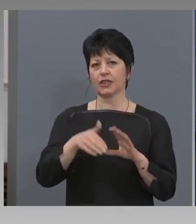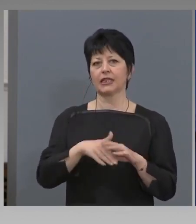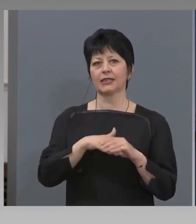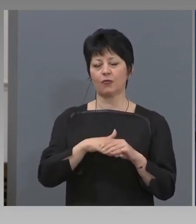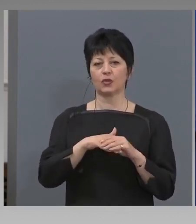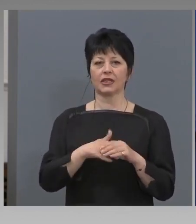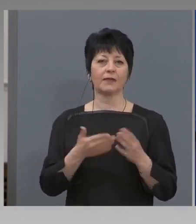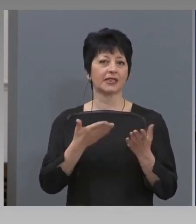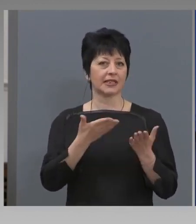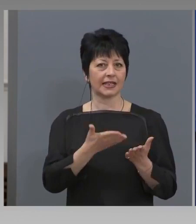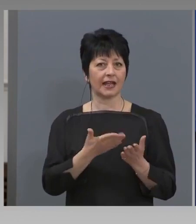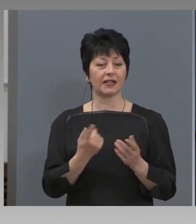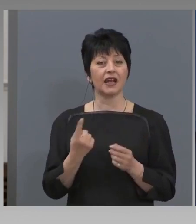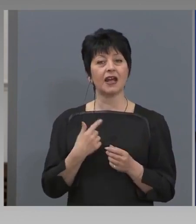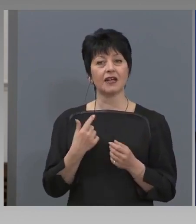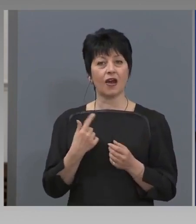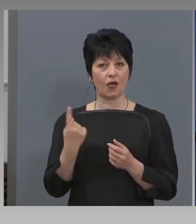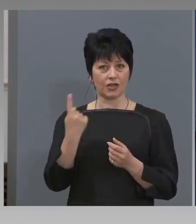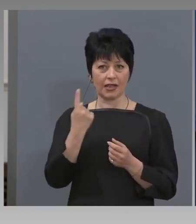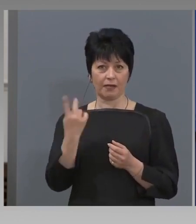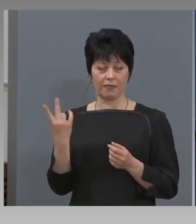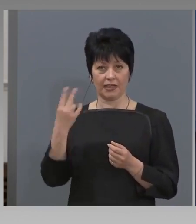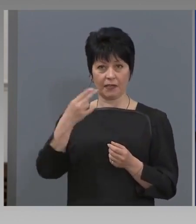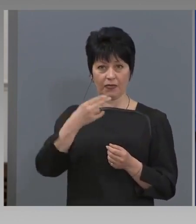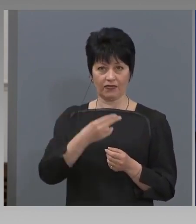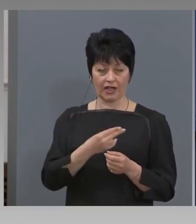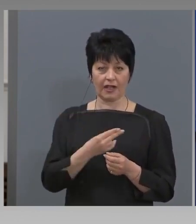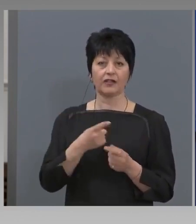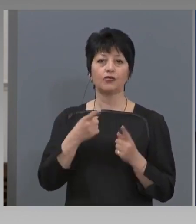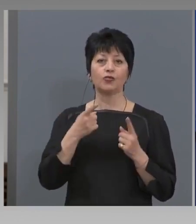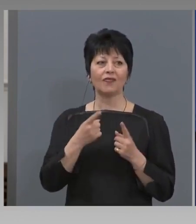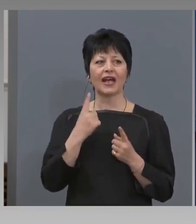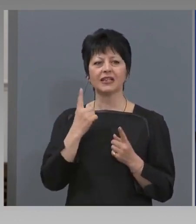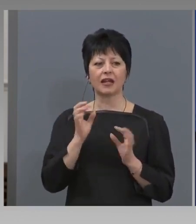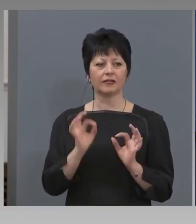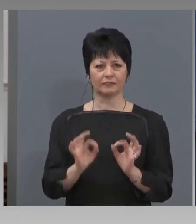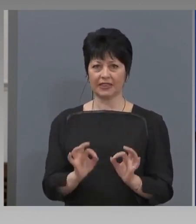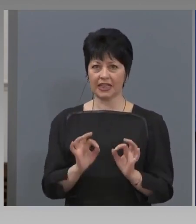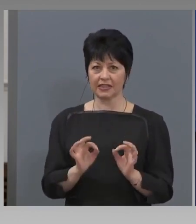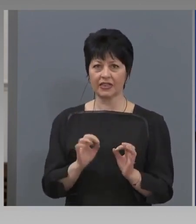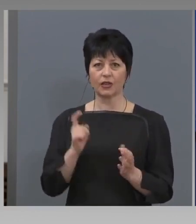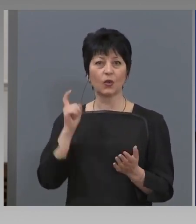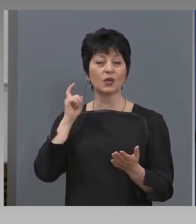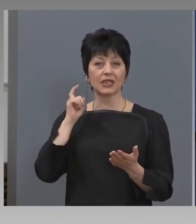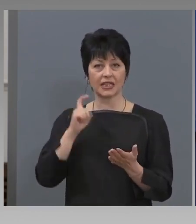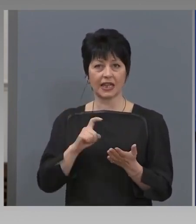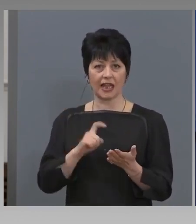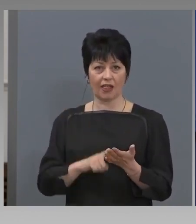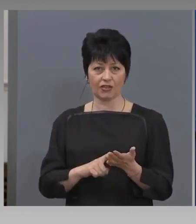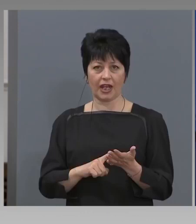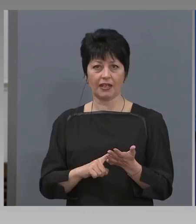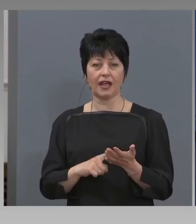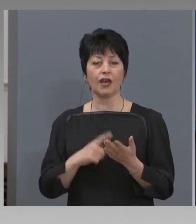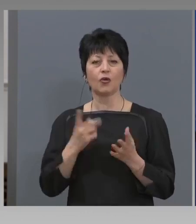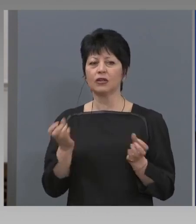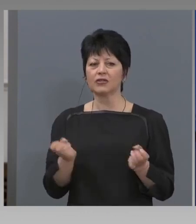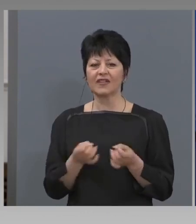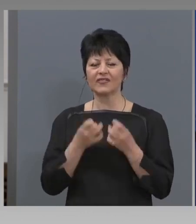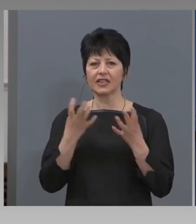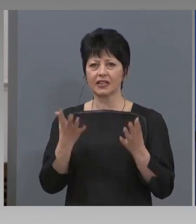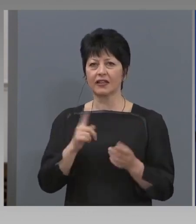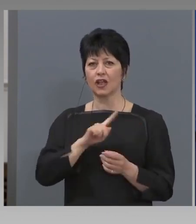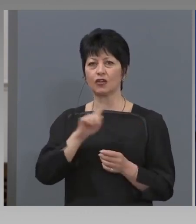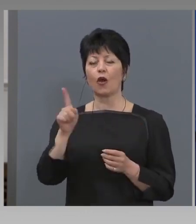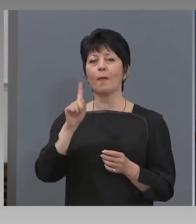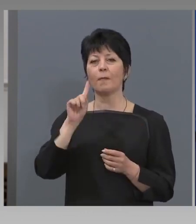него. Още един път да повторя, касае се за задължения, които са възникнали до